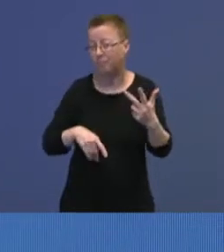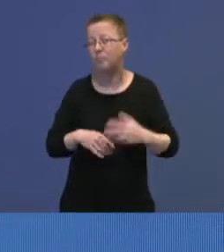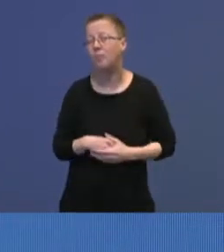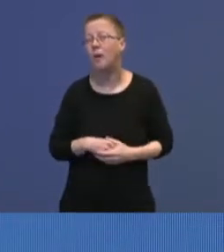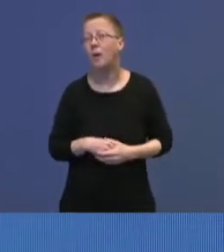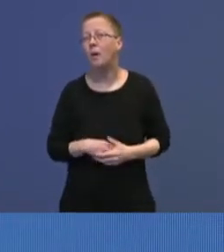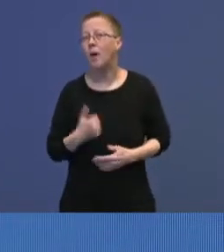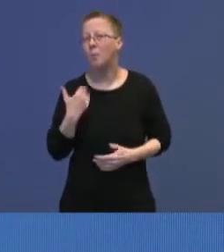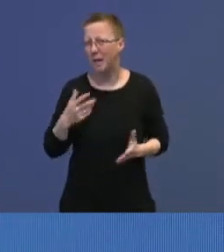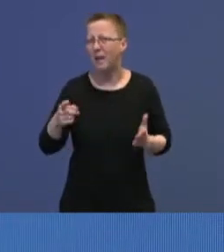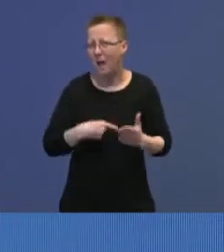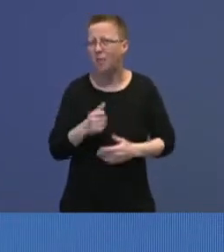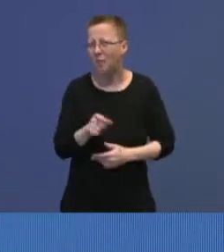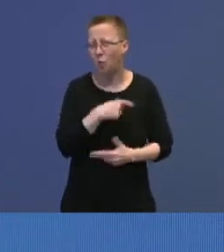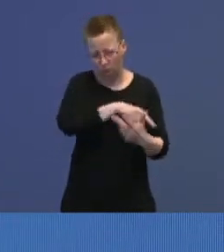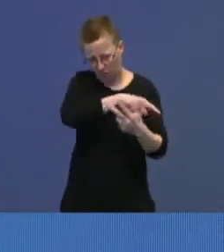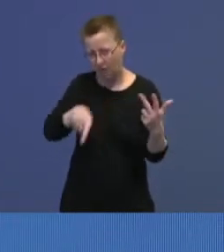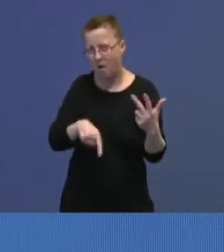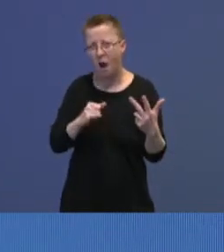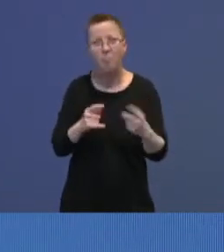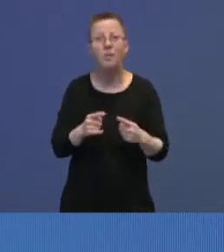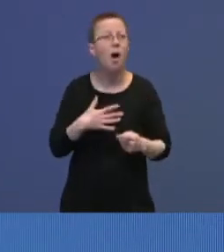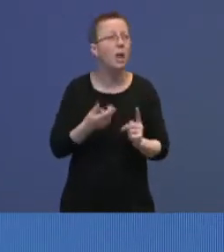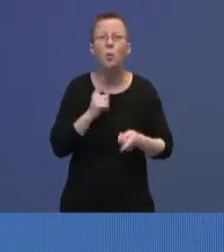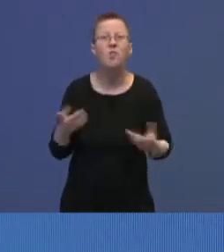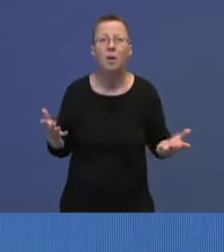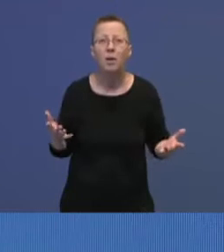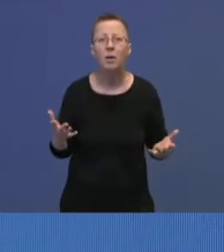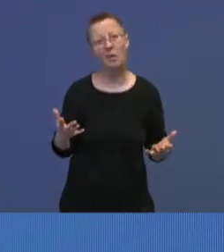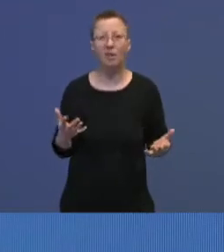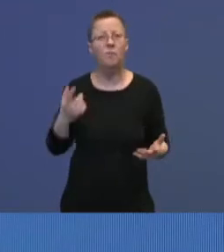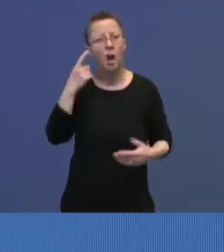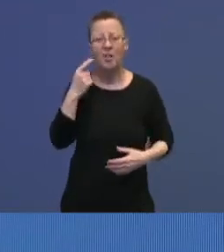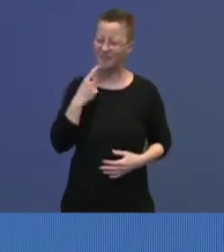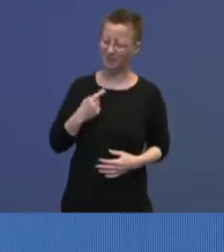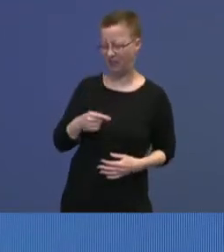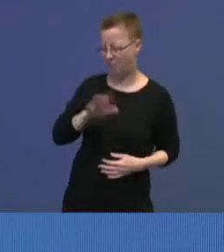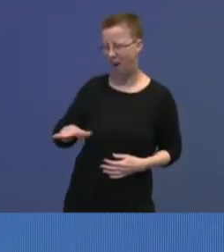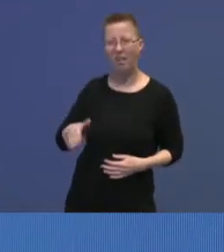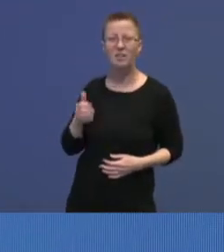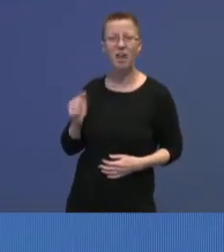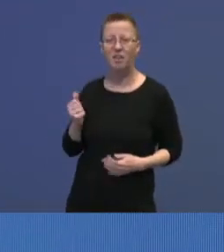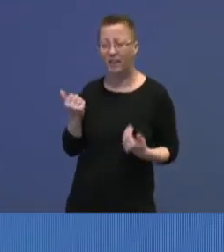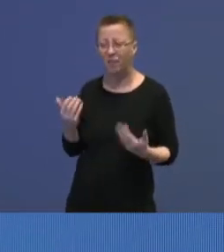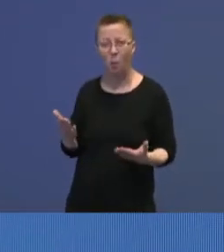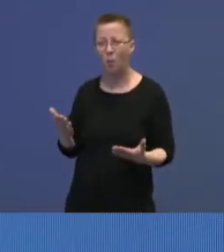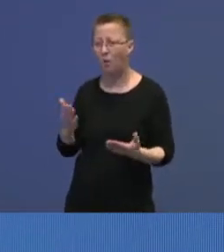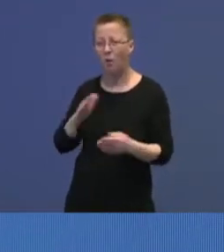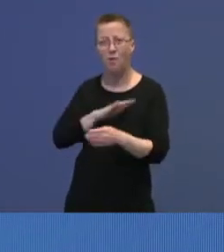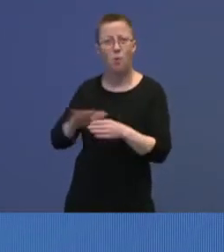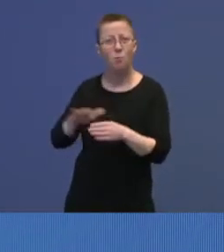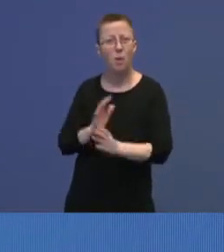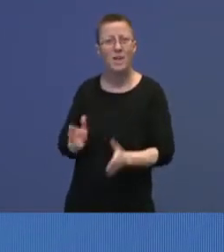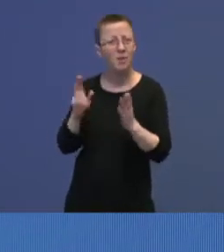Det kommer til å bli krevende av alle de tre delene, men det er ikke noe alternativ til det. Vi kan ikke si at barn ikke skal ha et fullverdig